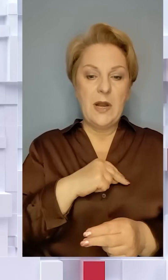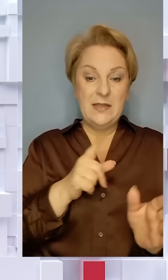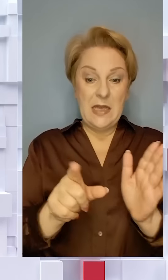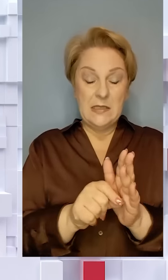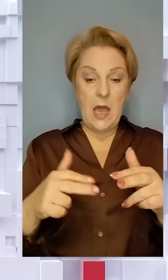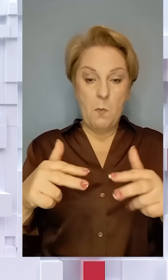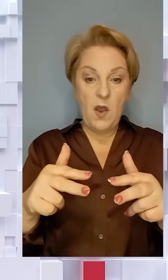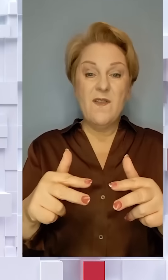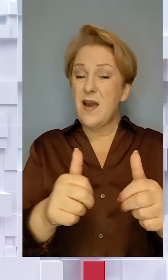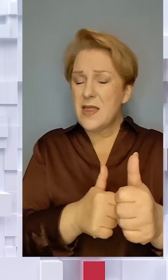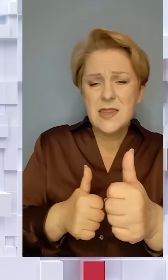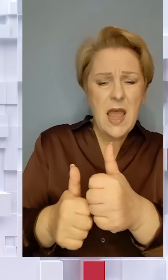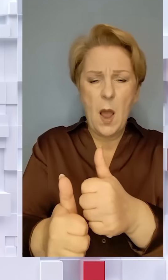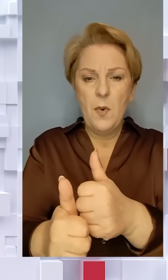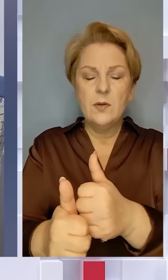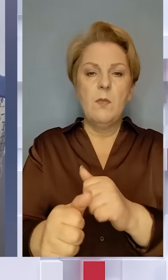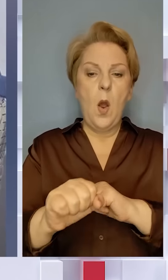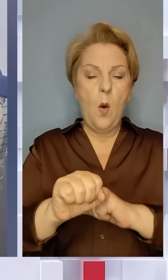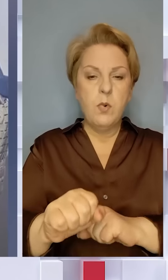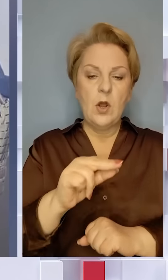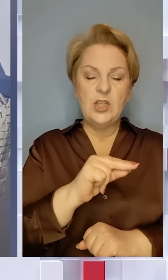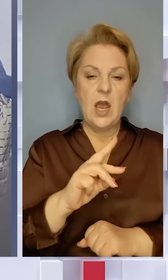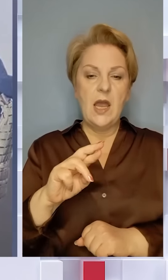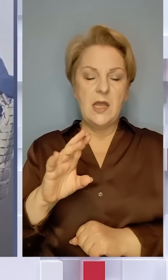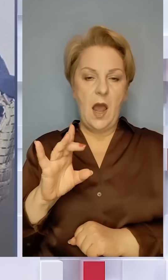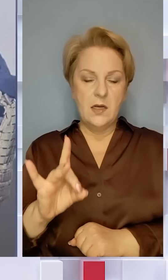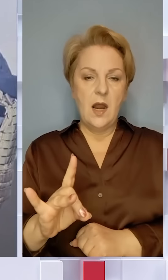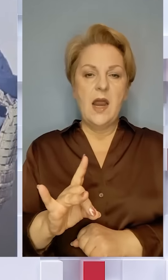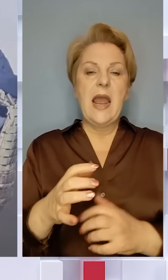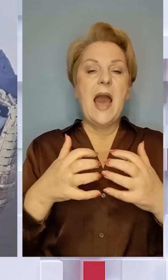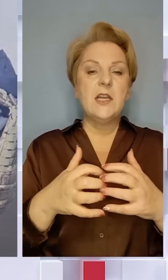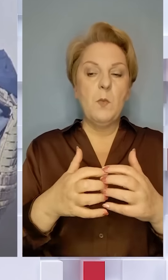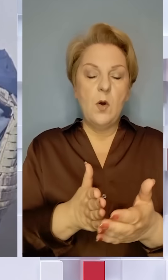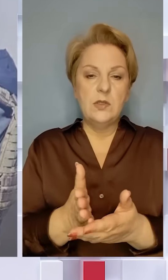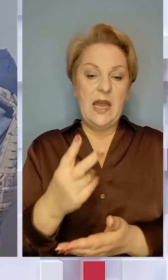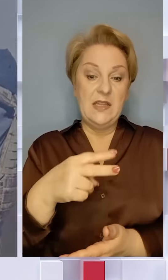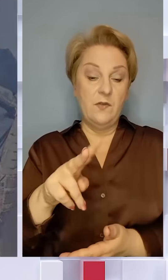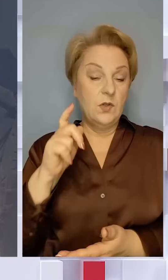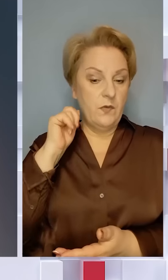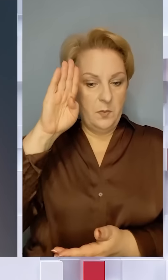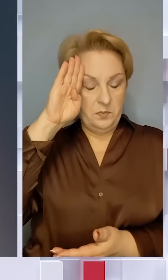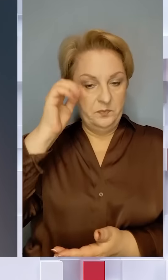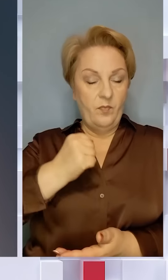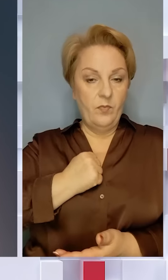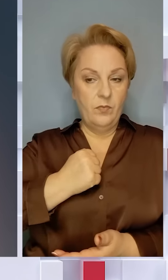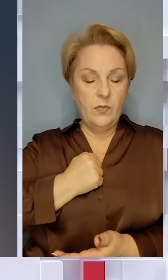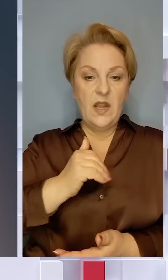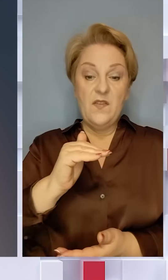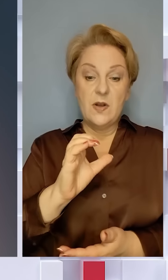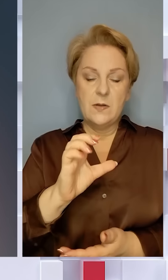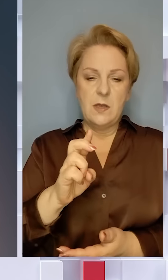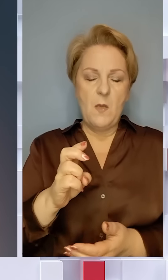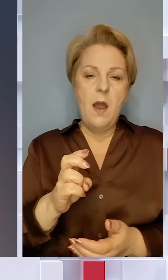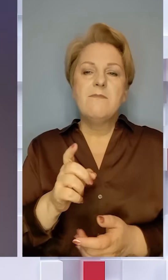безпосередньо на нулі. Йдеться про оборону часового яру на Краматорському напрямку. 22-річного військовослужбовця ФСБ